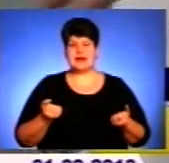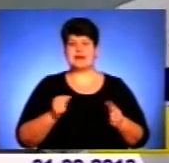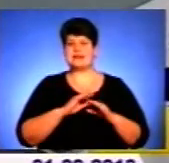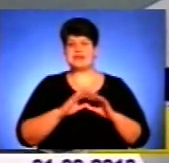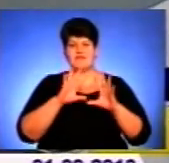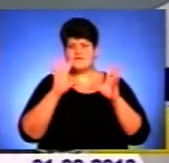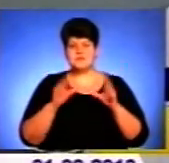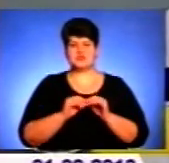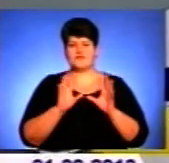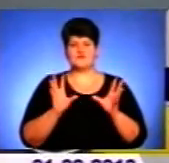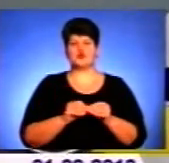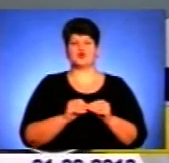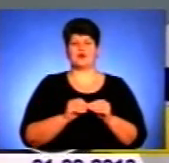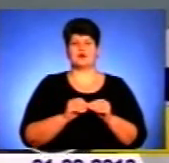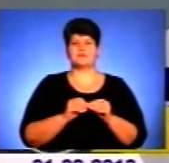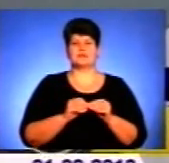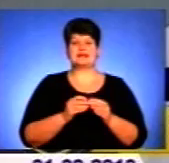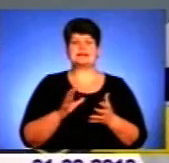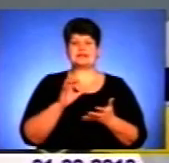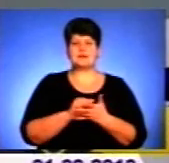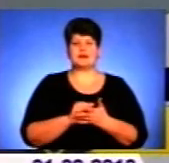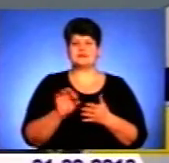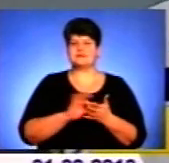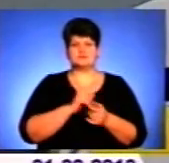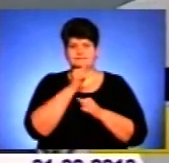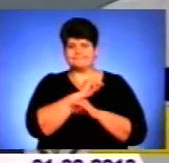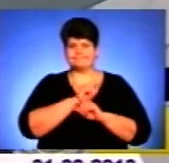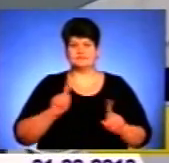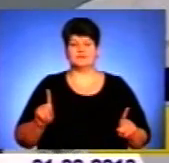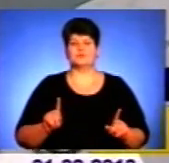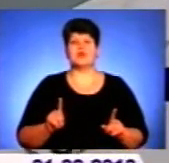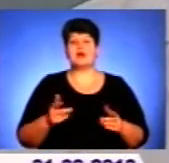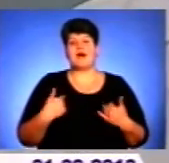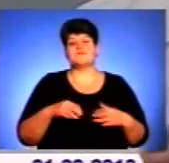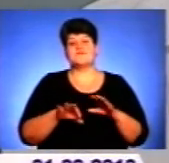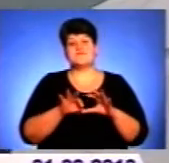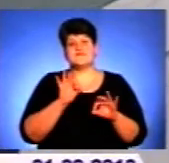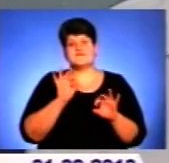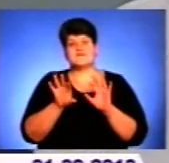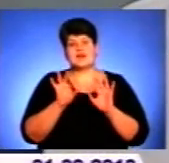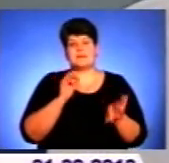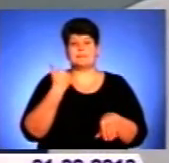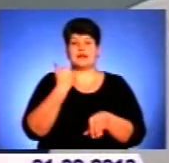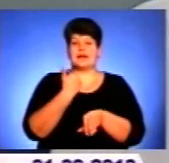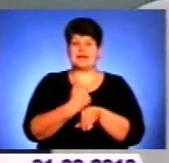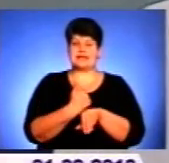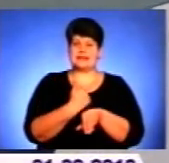взяти все, все, всім займатися сразу невозможно, а выбрали приоритетні,